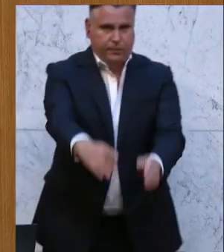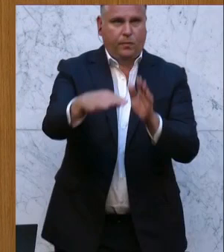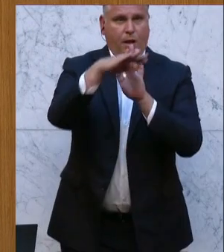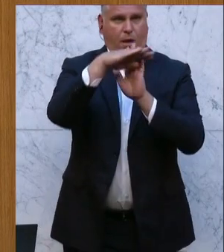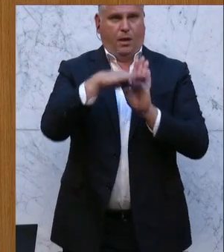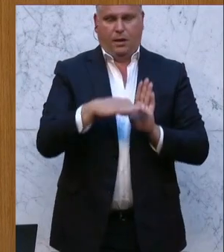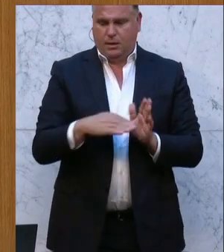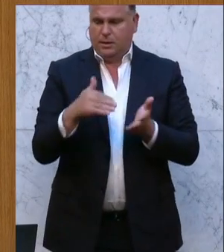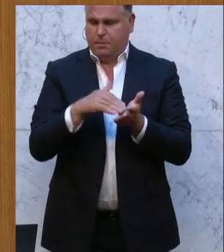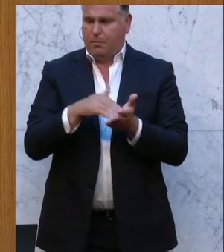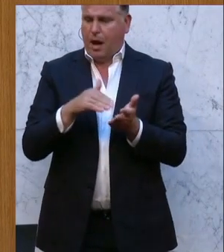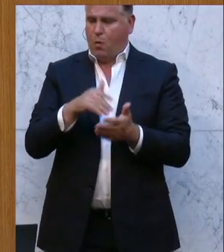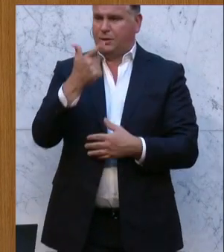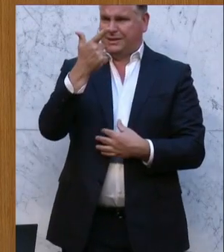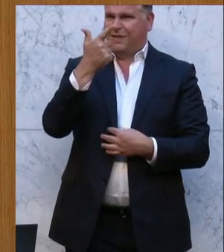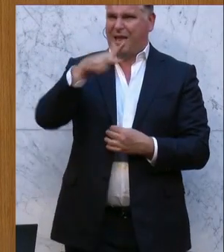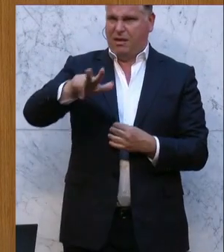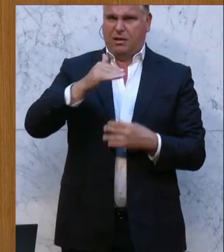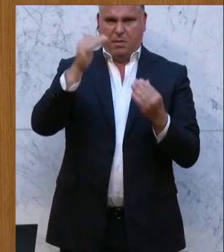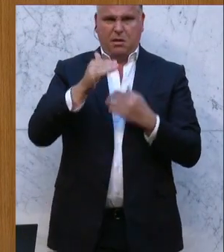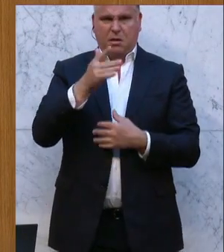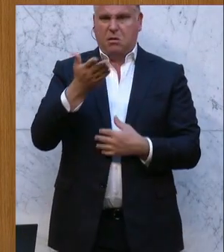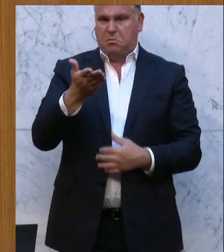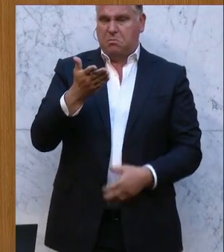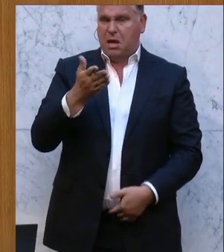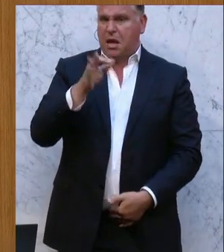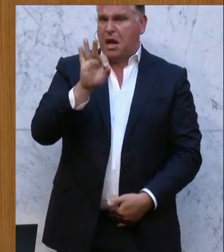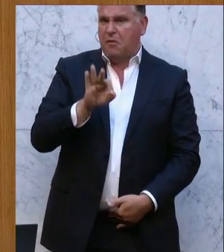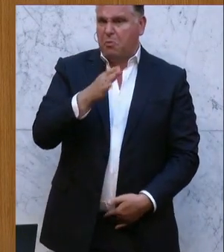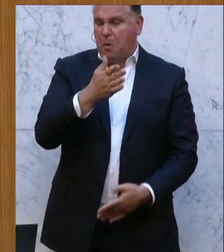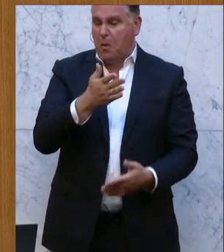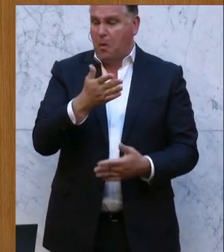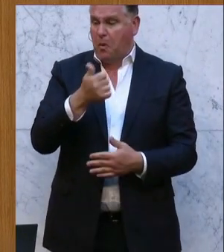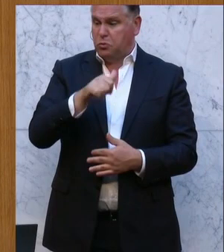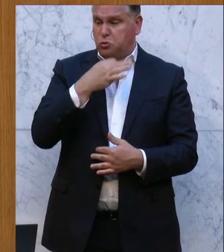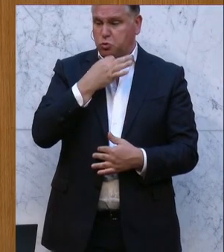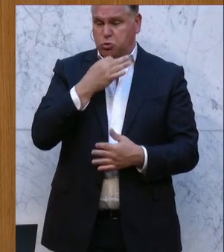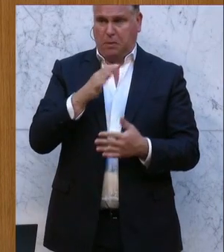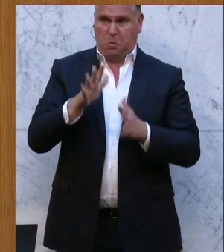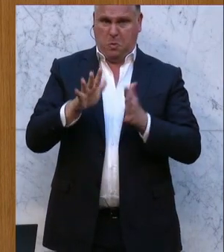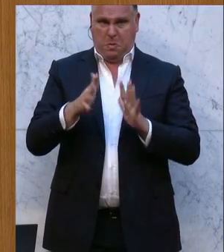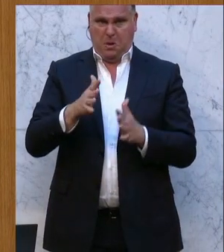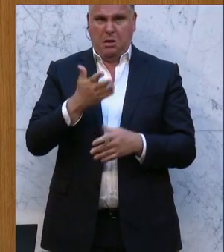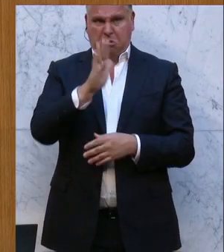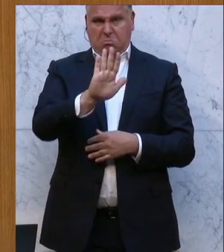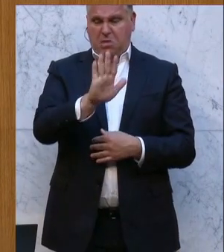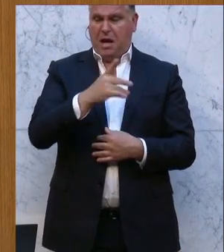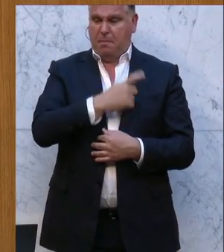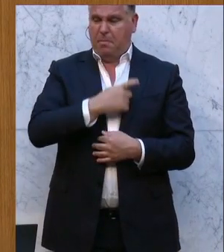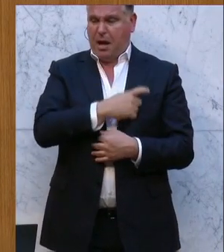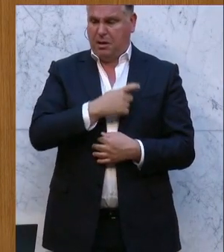Und jetzt erwarte ich mir von der FPÖ ja nicht wirklich Zustimmung, weil die Glaubwürdigkeit einer Partei,